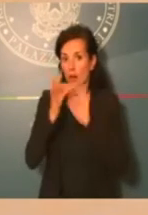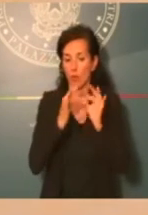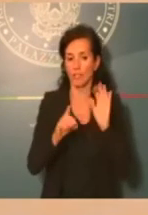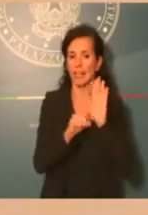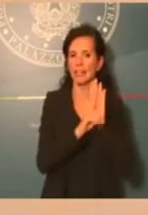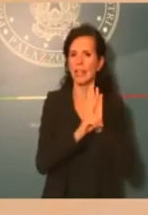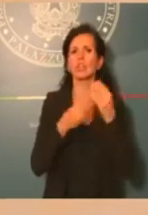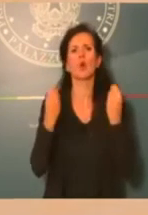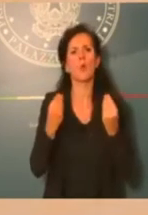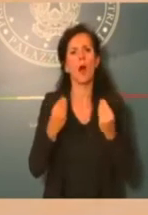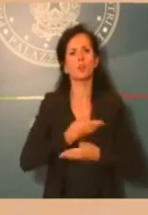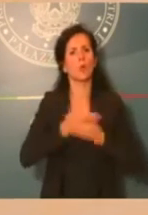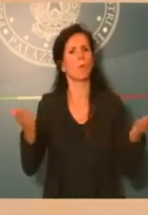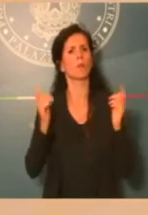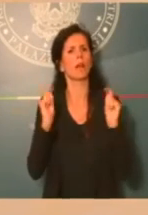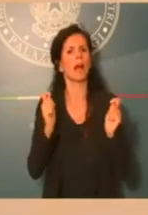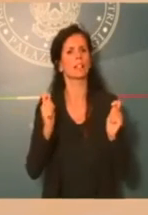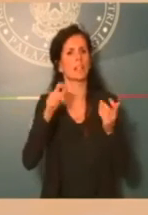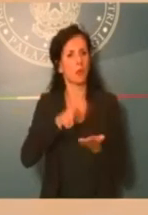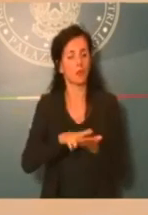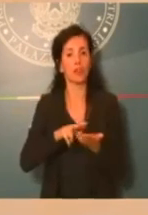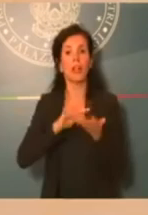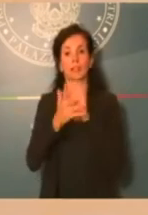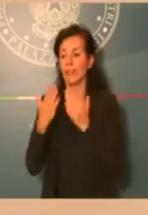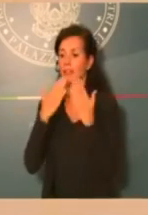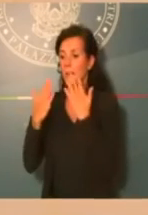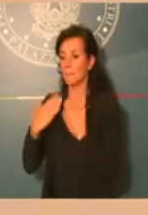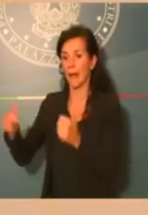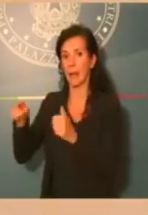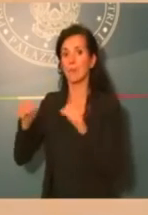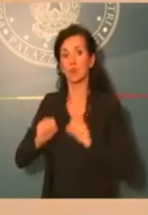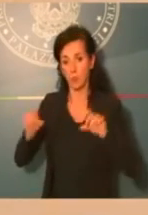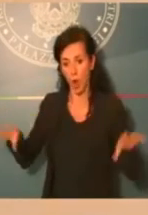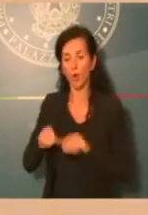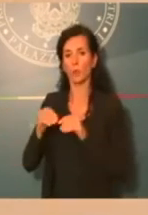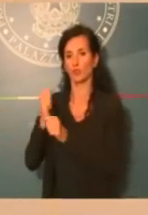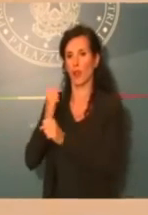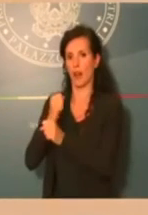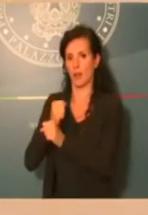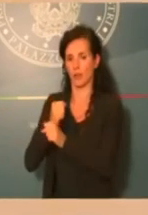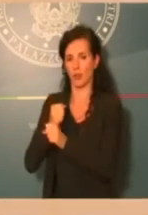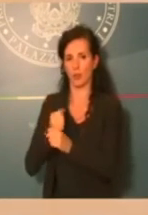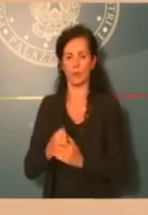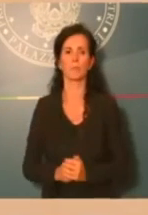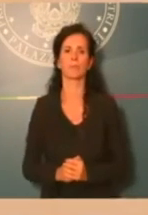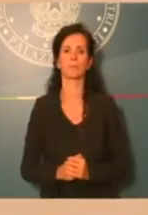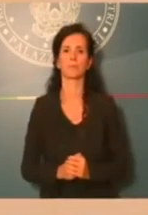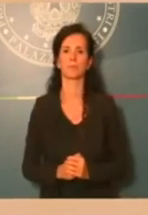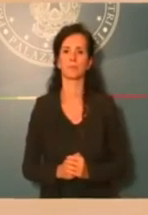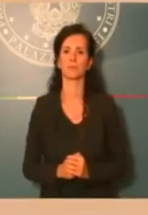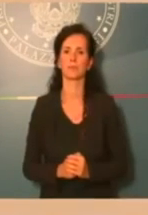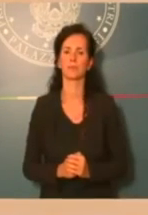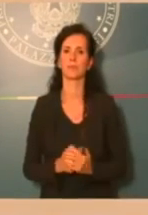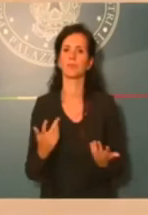gazzetta ufficiale così che il Parlamento possa cominciare a lavorare con la fase di conversione. Poi volevo chiedere, c'è una